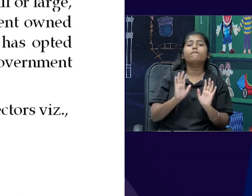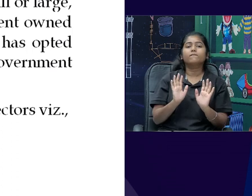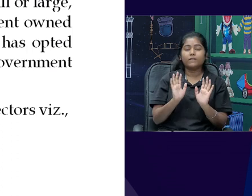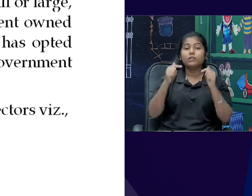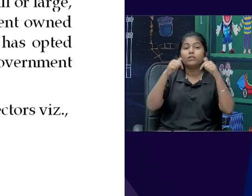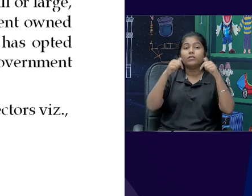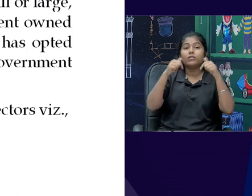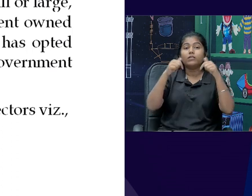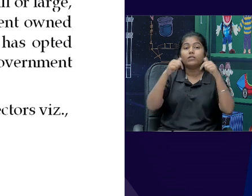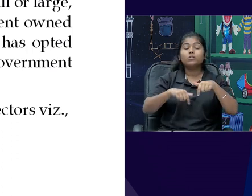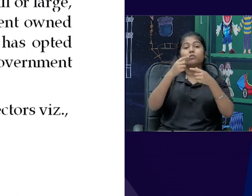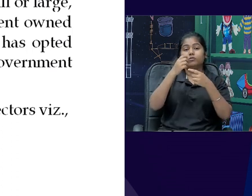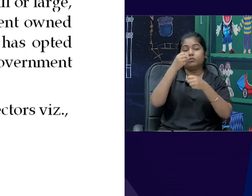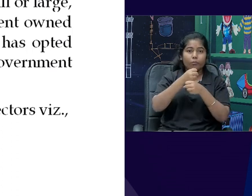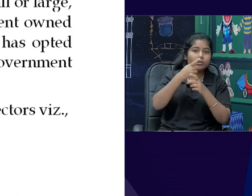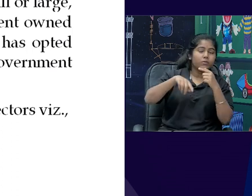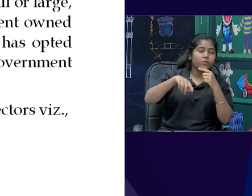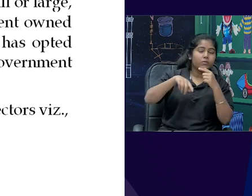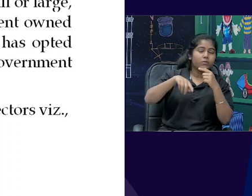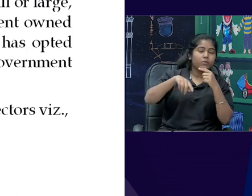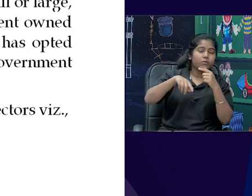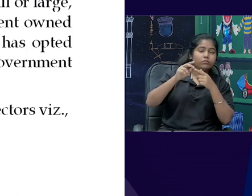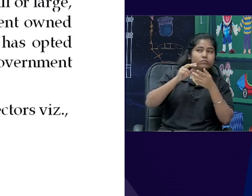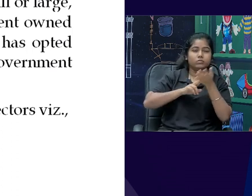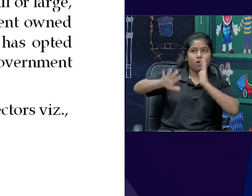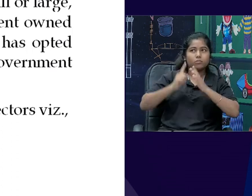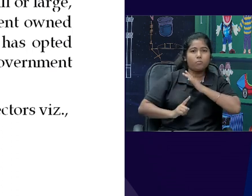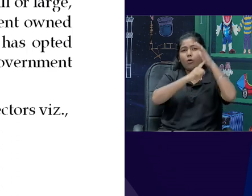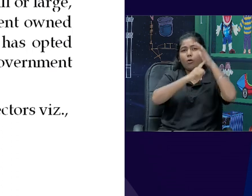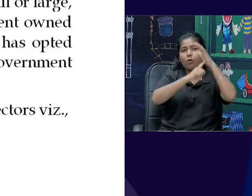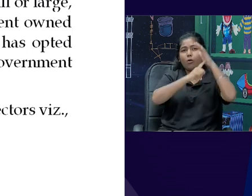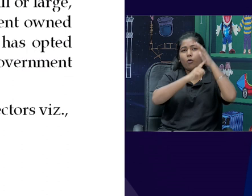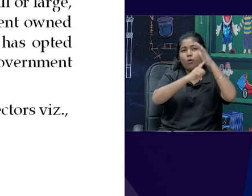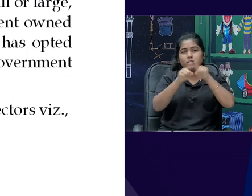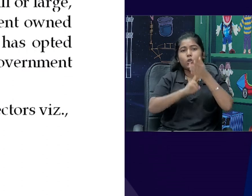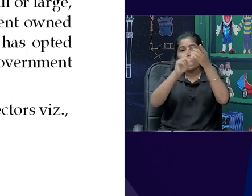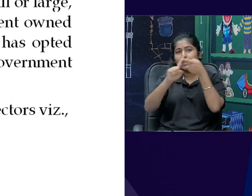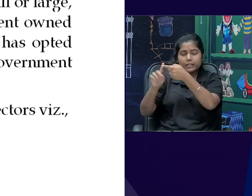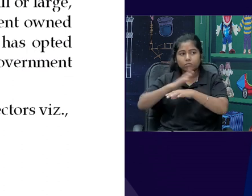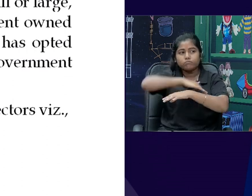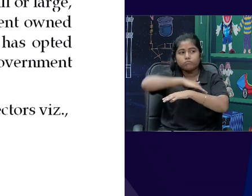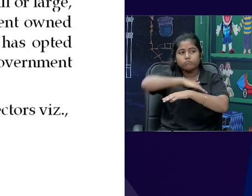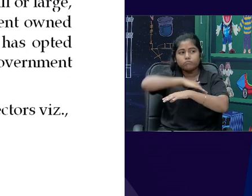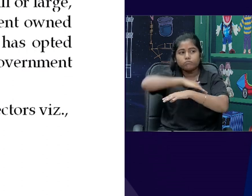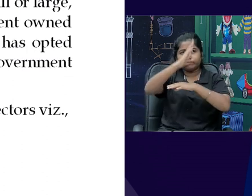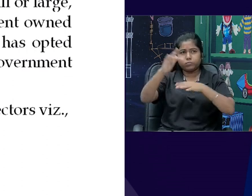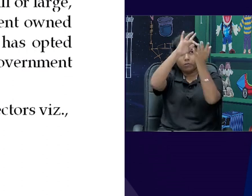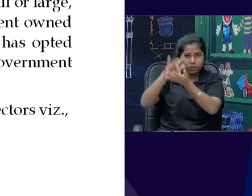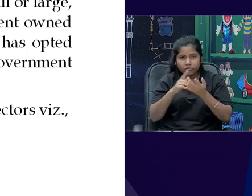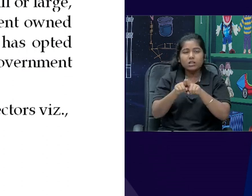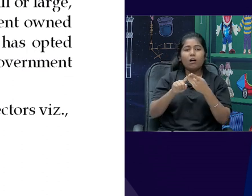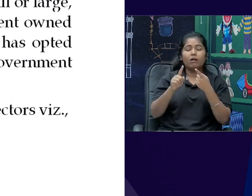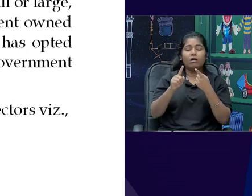government has seen its national priorities that we have the east, mountainous regions, which are economically